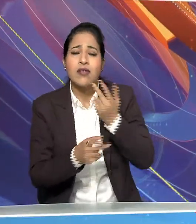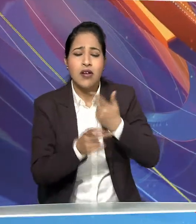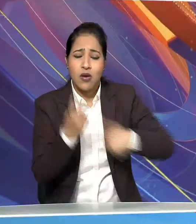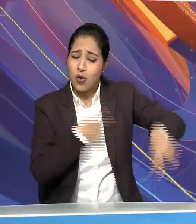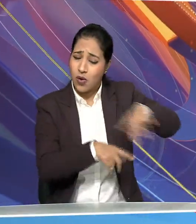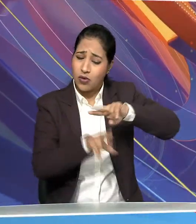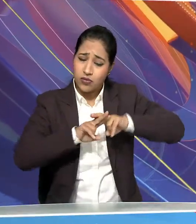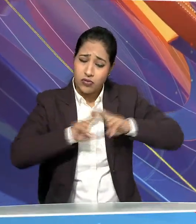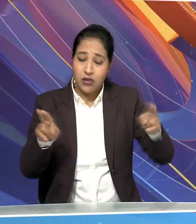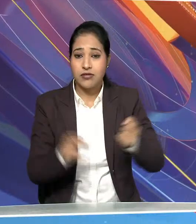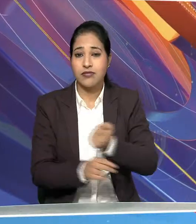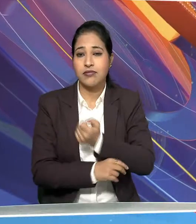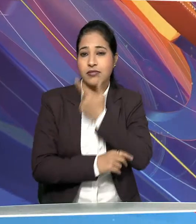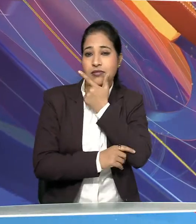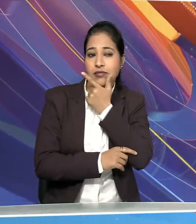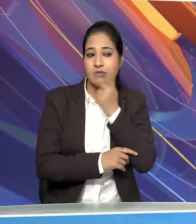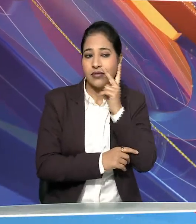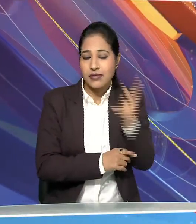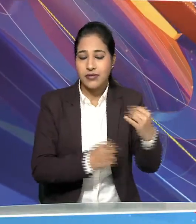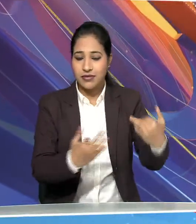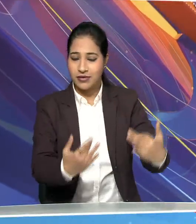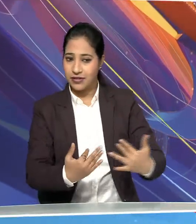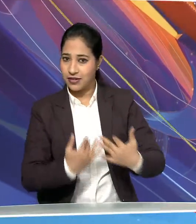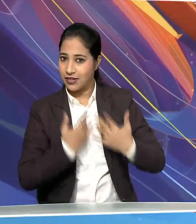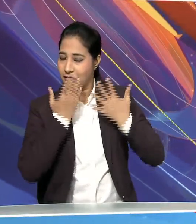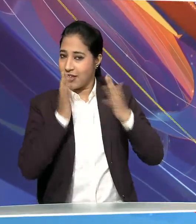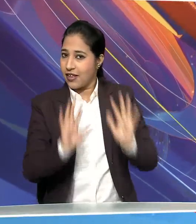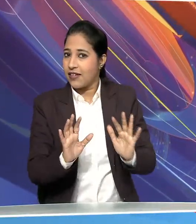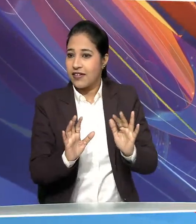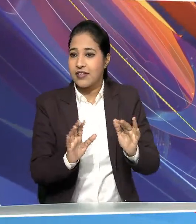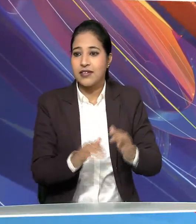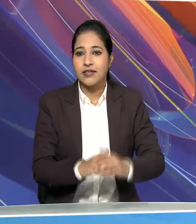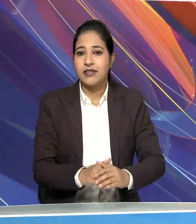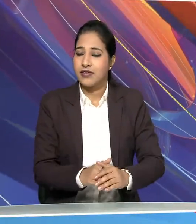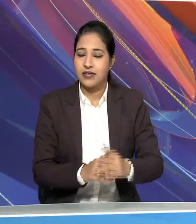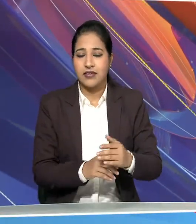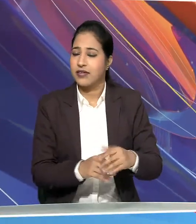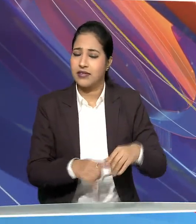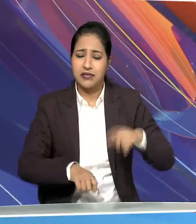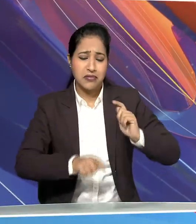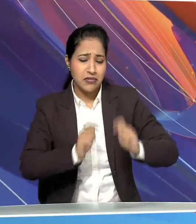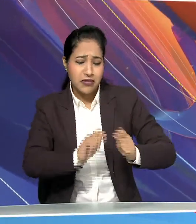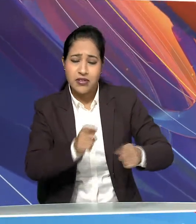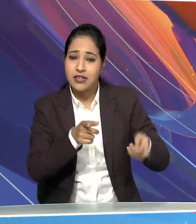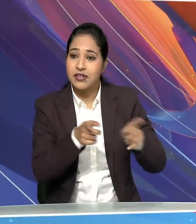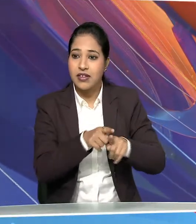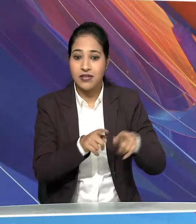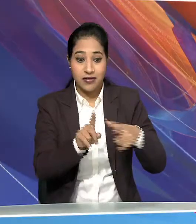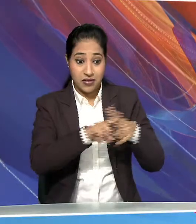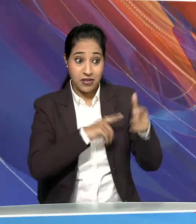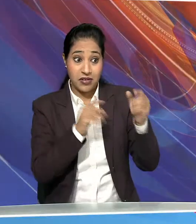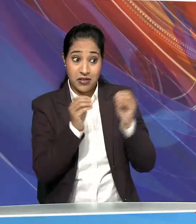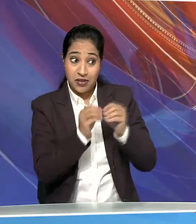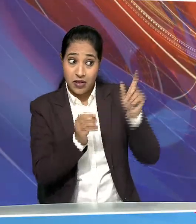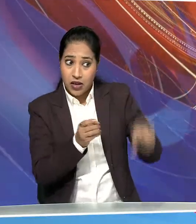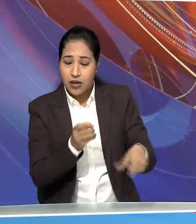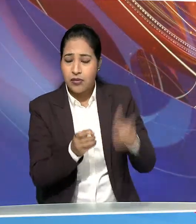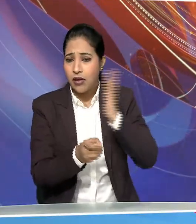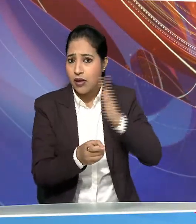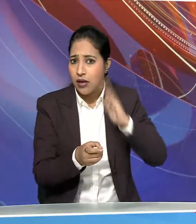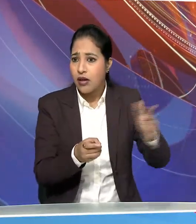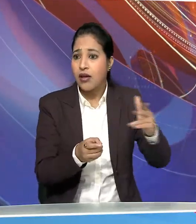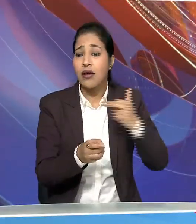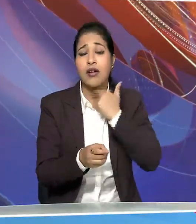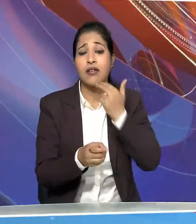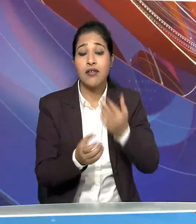और मुश्कान से मुखित करने वाले जतिन भै के गाल भीना मेकप के पिक हो